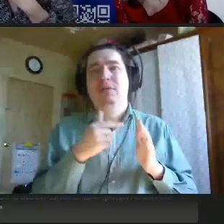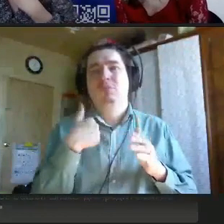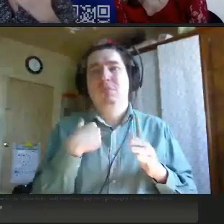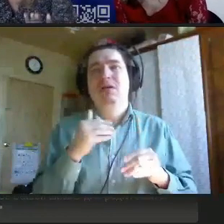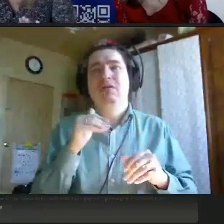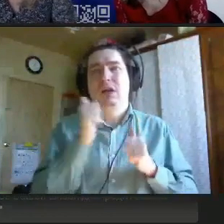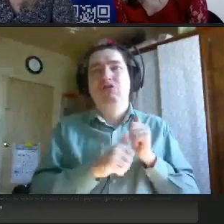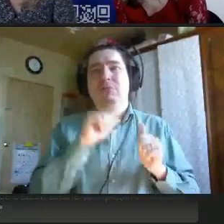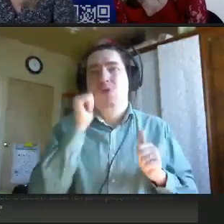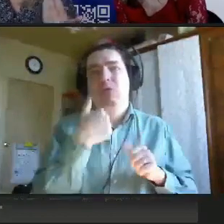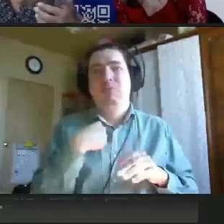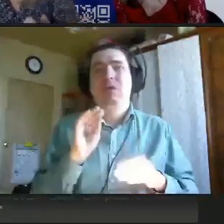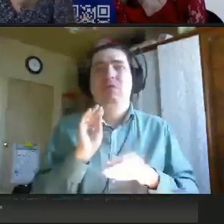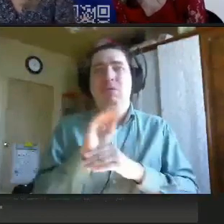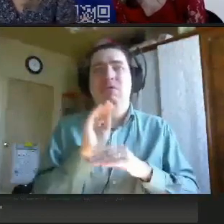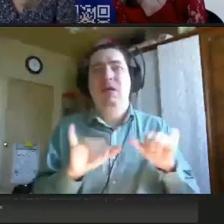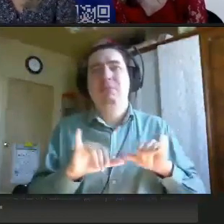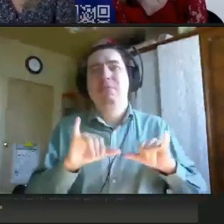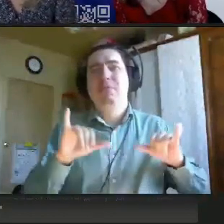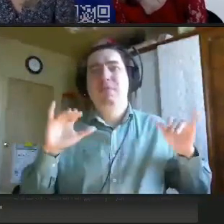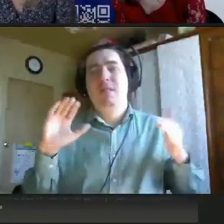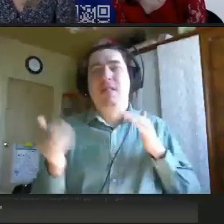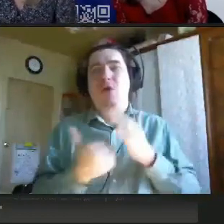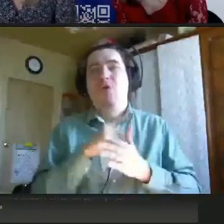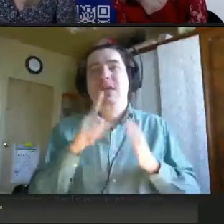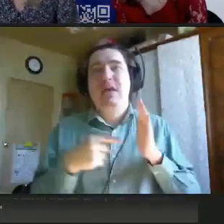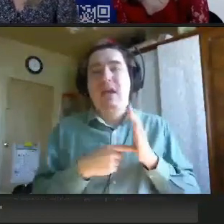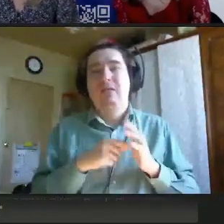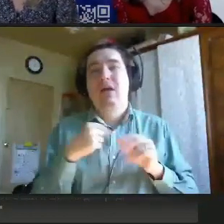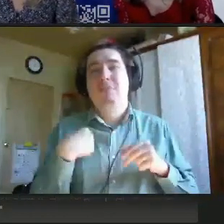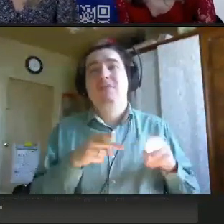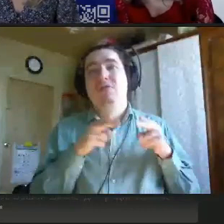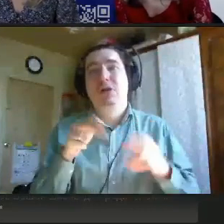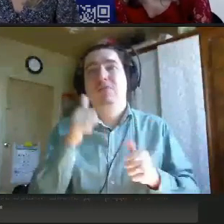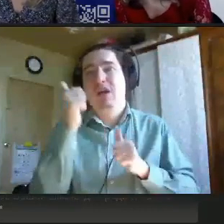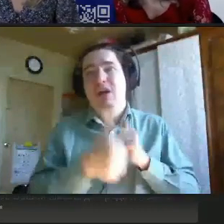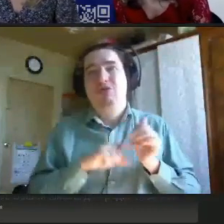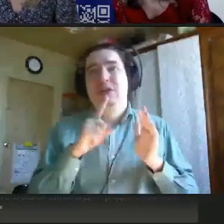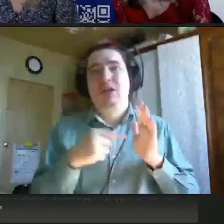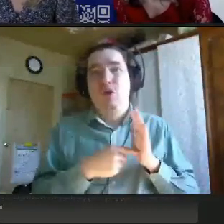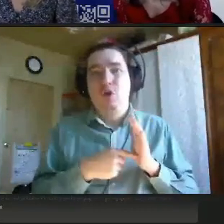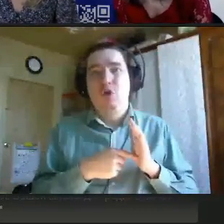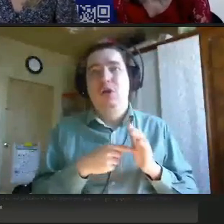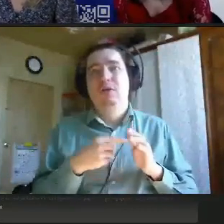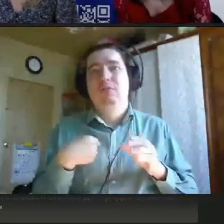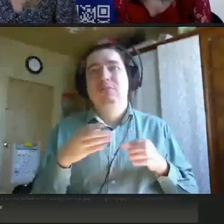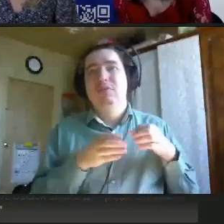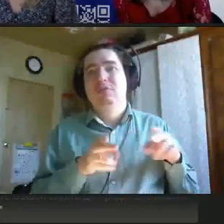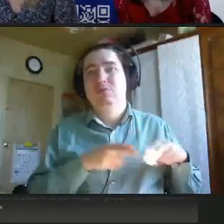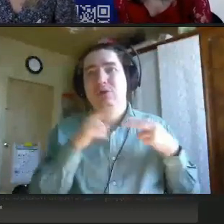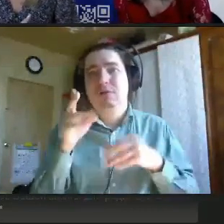потому что мы формируем сначала там запрос родителей, и потом туда выезжаем. В каждый город мы выезжаем от двух до трех раз.